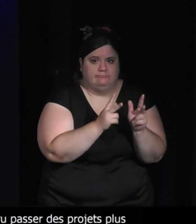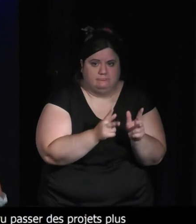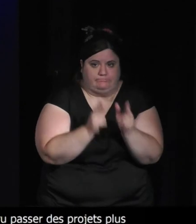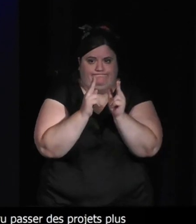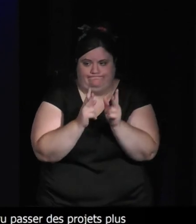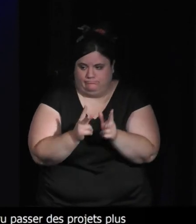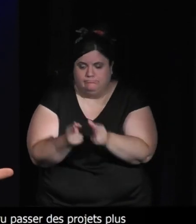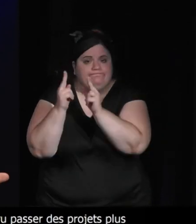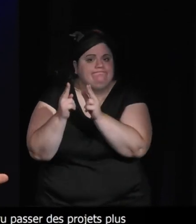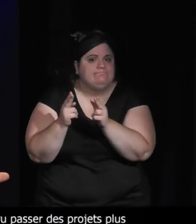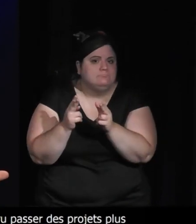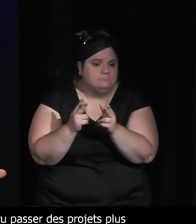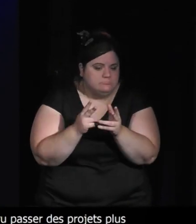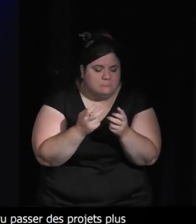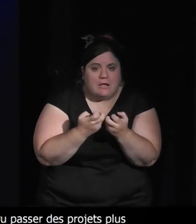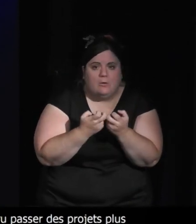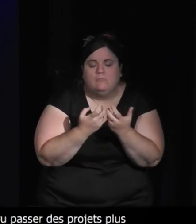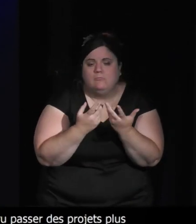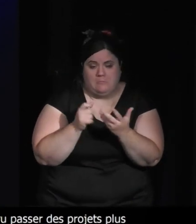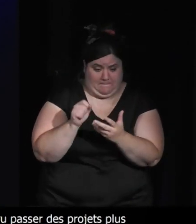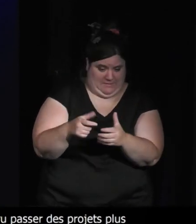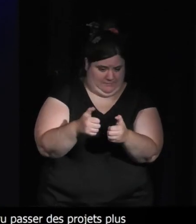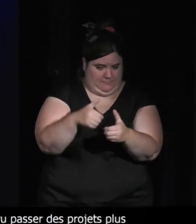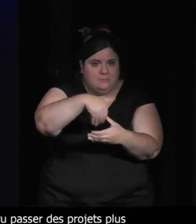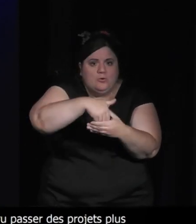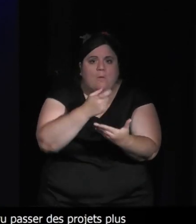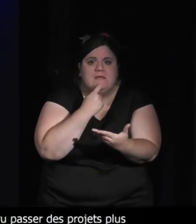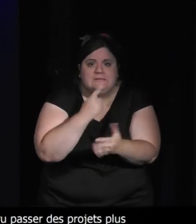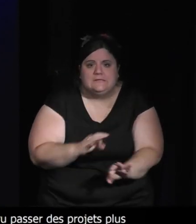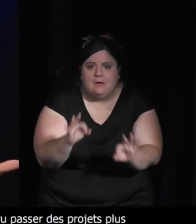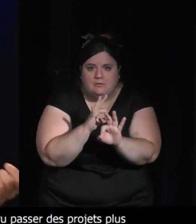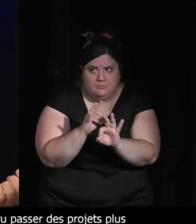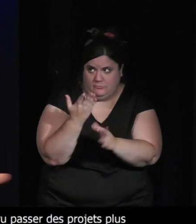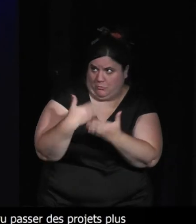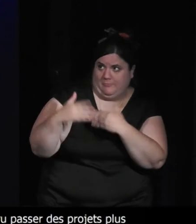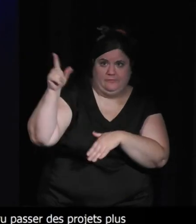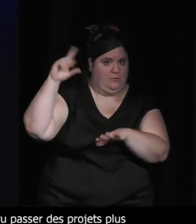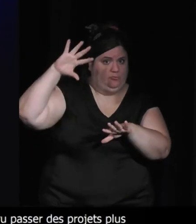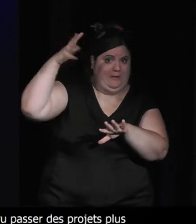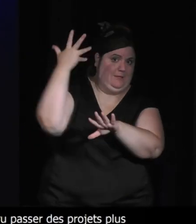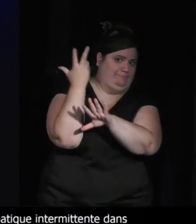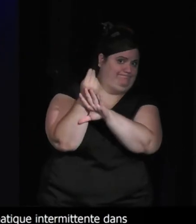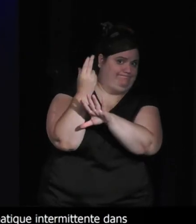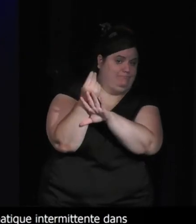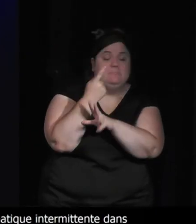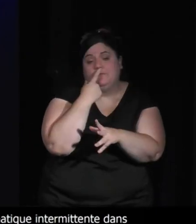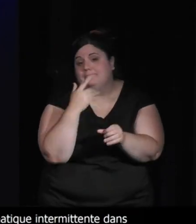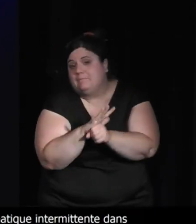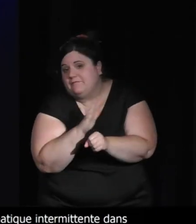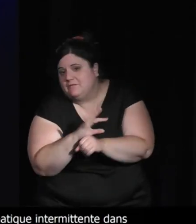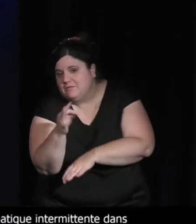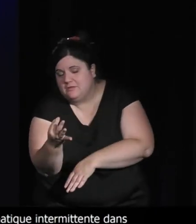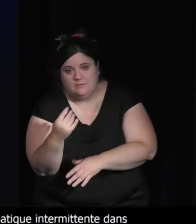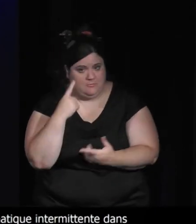produit une Game Boy sans batterie. Sans batterie, ça veut dire que ça fonctionne. Énergie solaire, ça ne suffit pas. Et l'autre truc amusant,